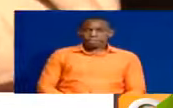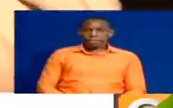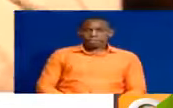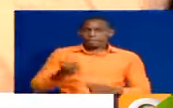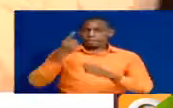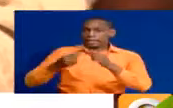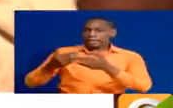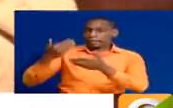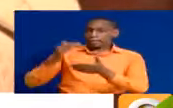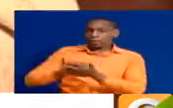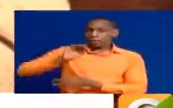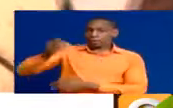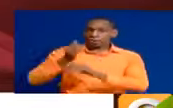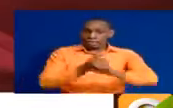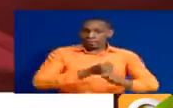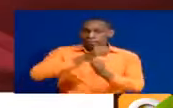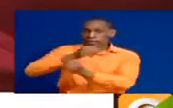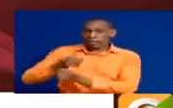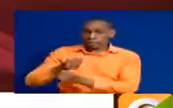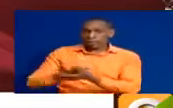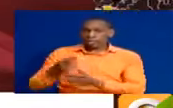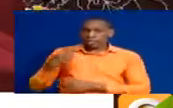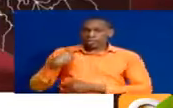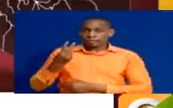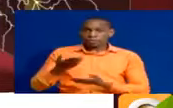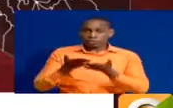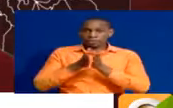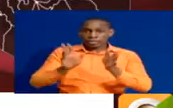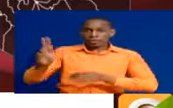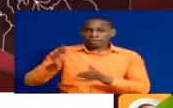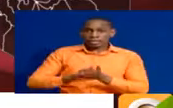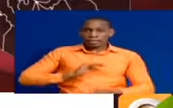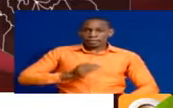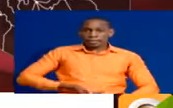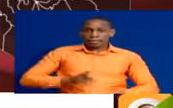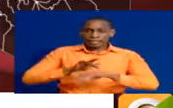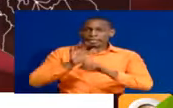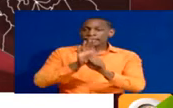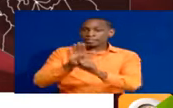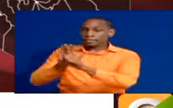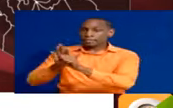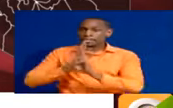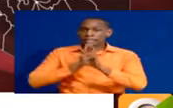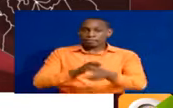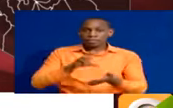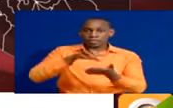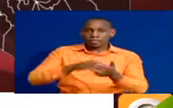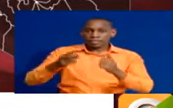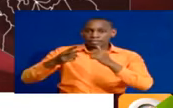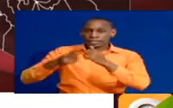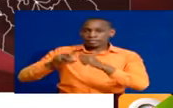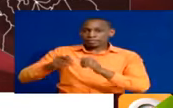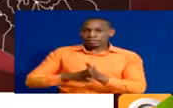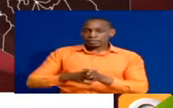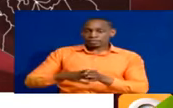Mwaka jana, kaunti ya homabe ambayo ilikuwa ya pili kote nchini kwa wingi wa mimba za mapema, ilisajili visa elfu saba